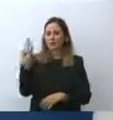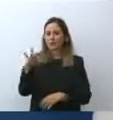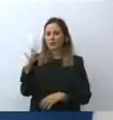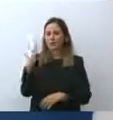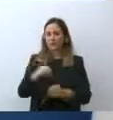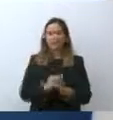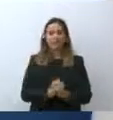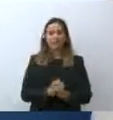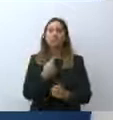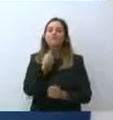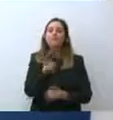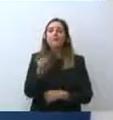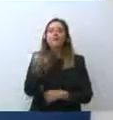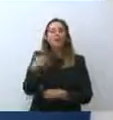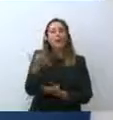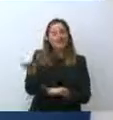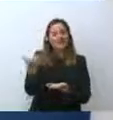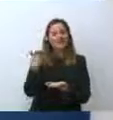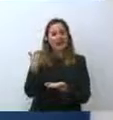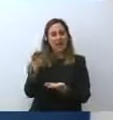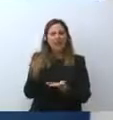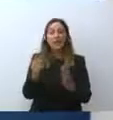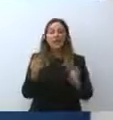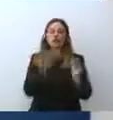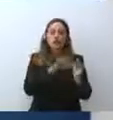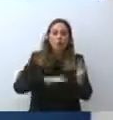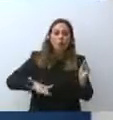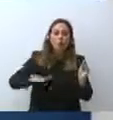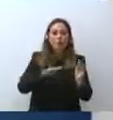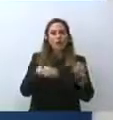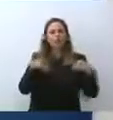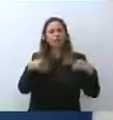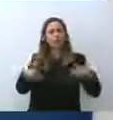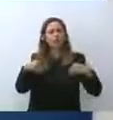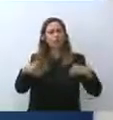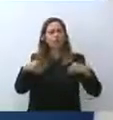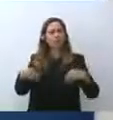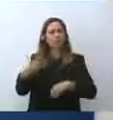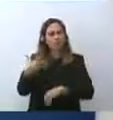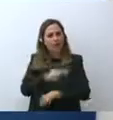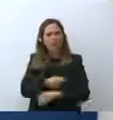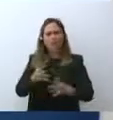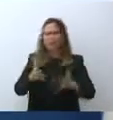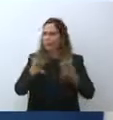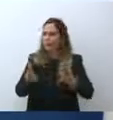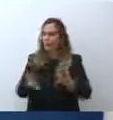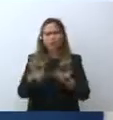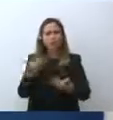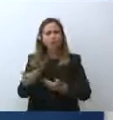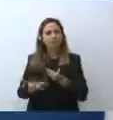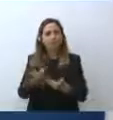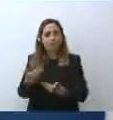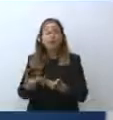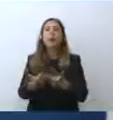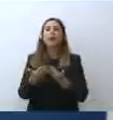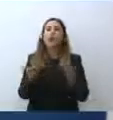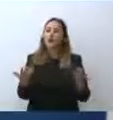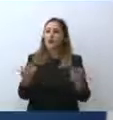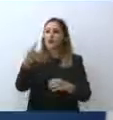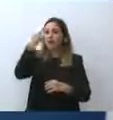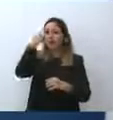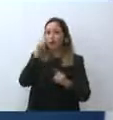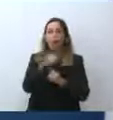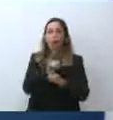'adesione massiccia dei giovani alla campagna vaccinale, ricordo che anche su questo la